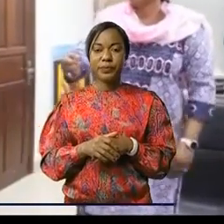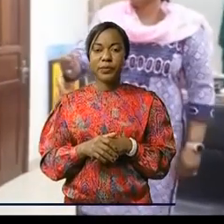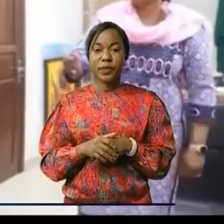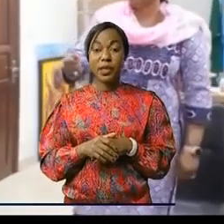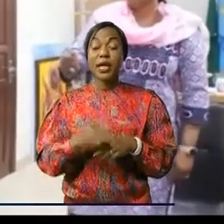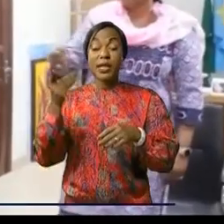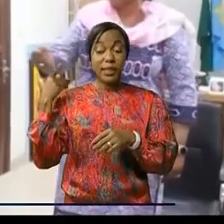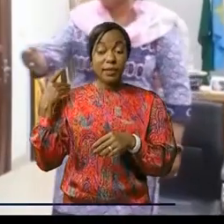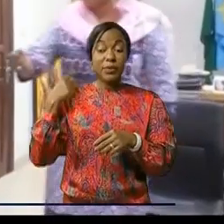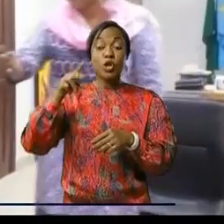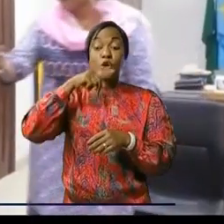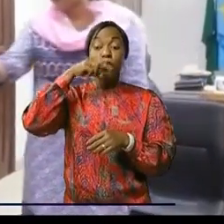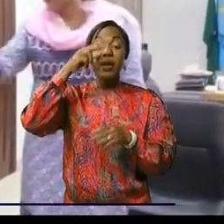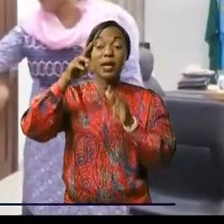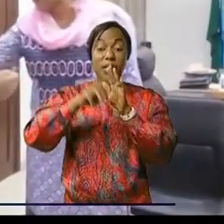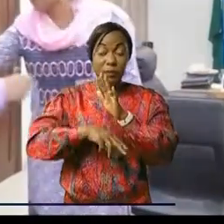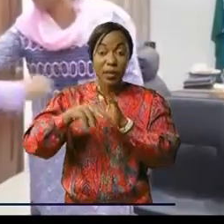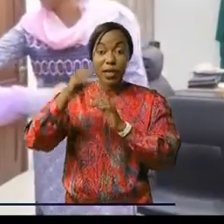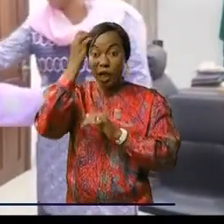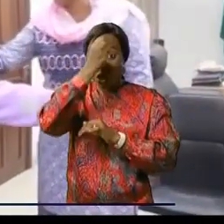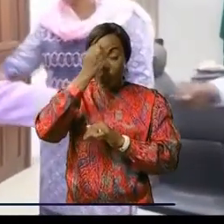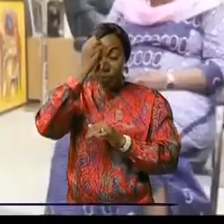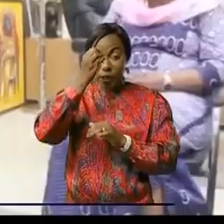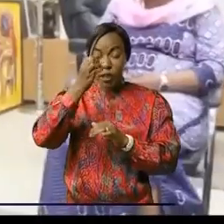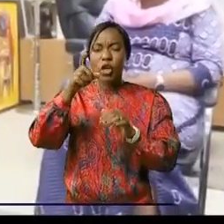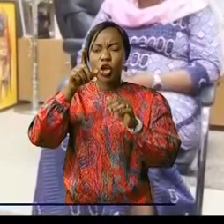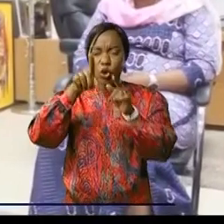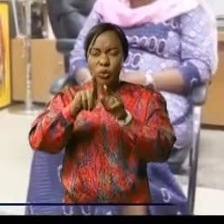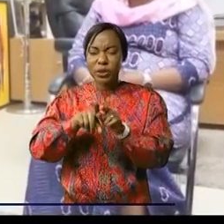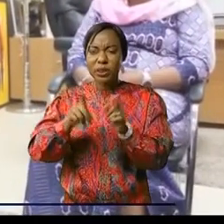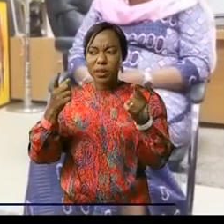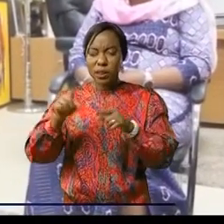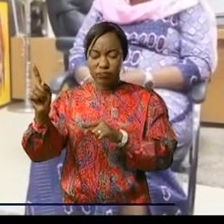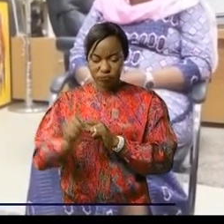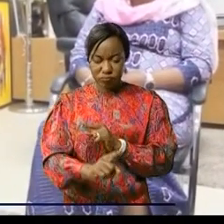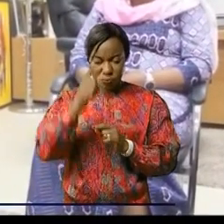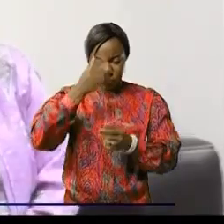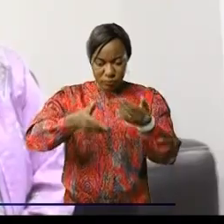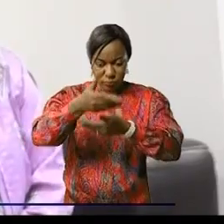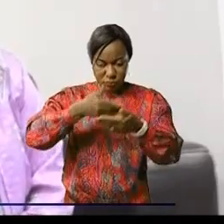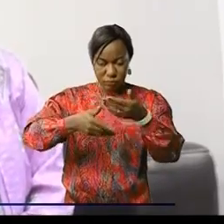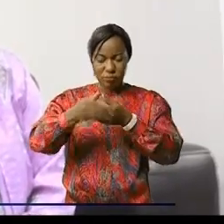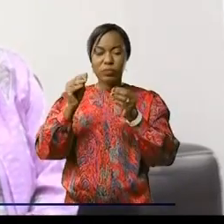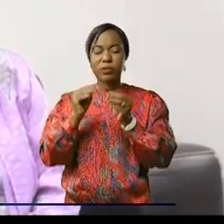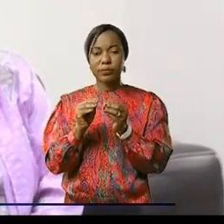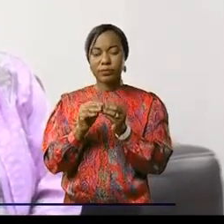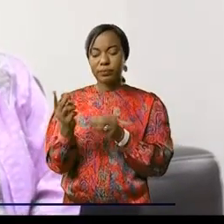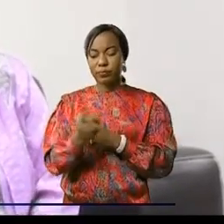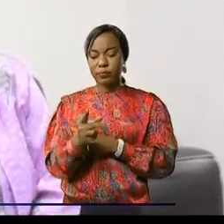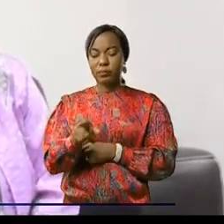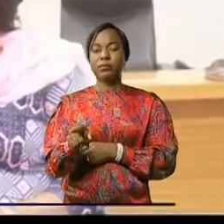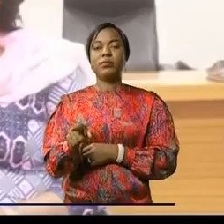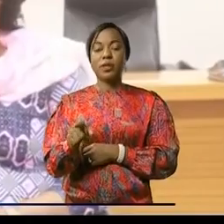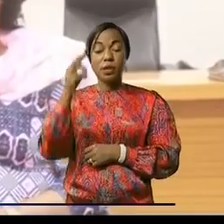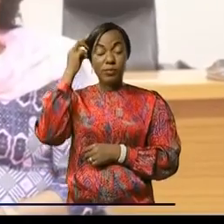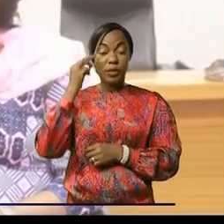au Parlement européen, toutes les questions liées au genre ont été évoquées lors des échanges que lui a accordé la ministre du genre, famille